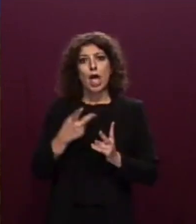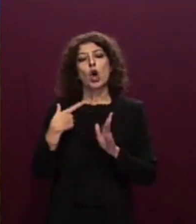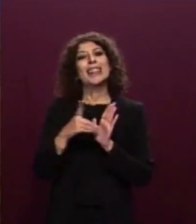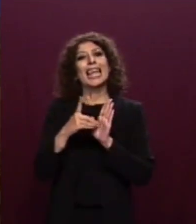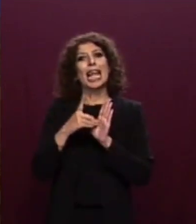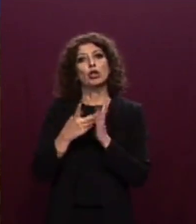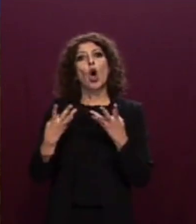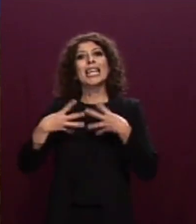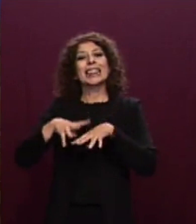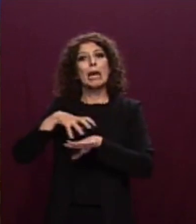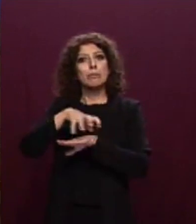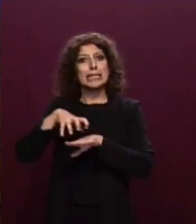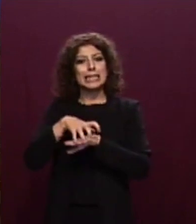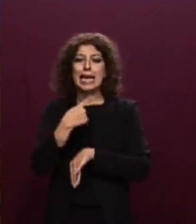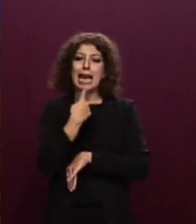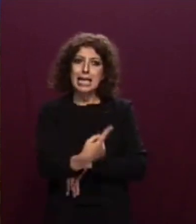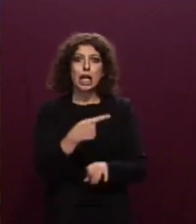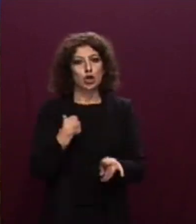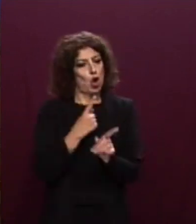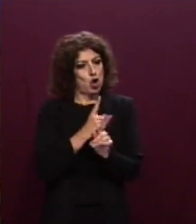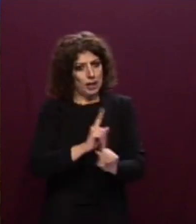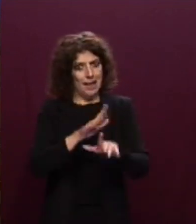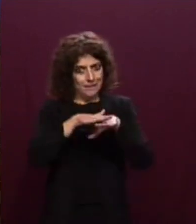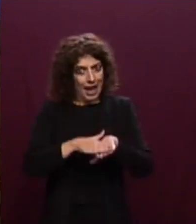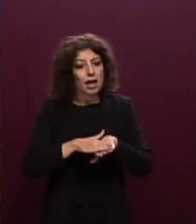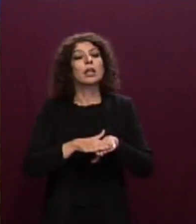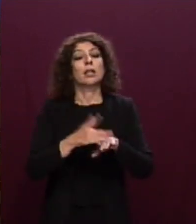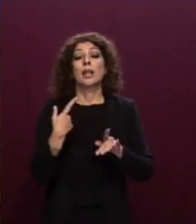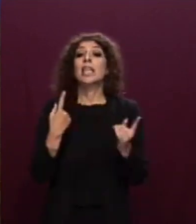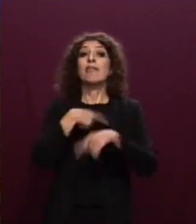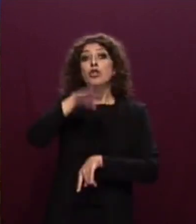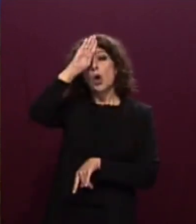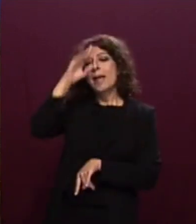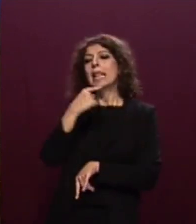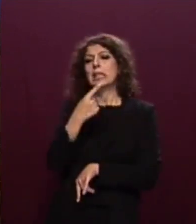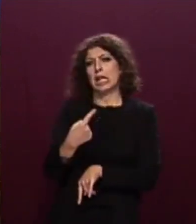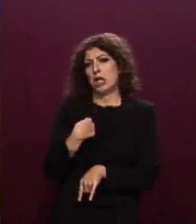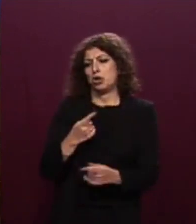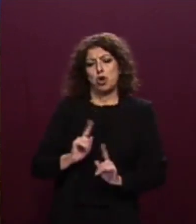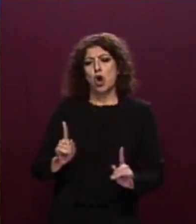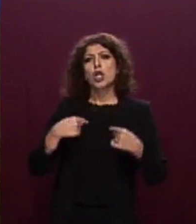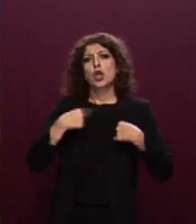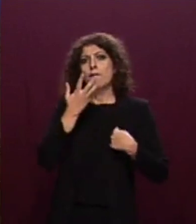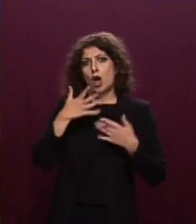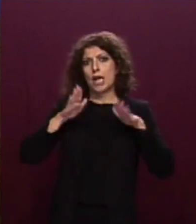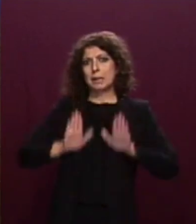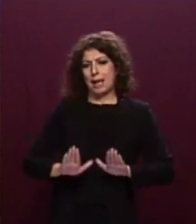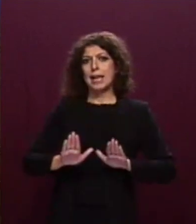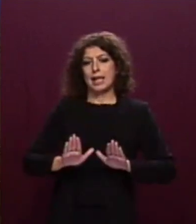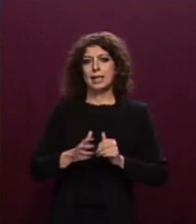lasciare il porto di Catania, dichiarava di non volersi allontanare fino a che non fossero sbarcati anche i rimanenti 36